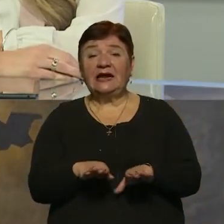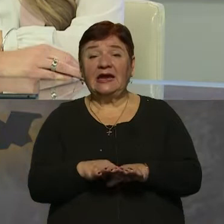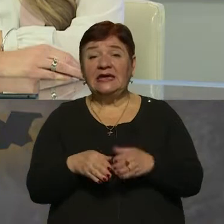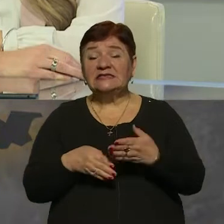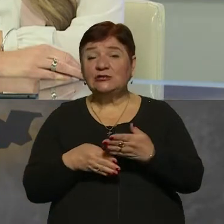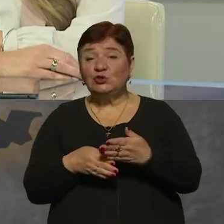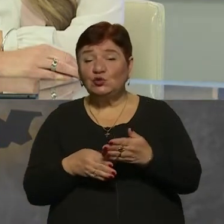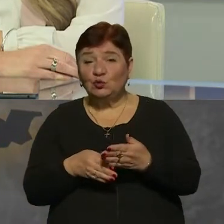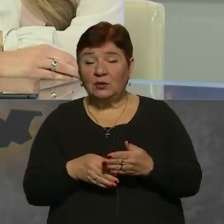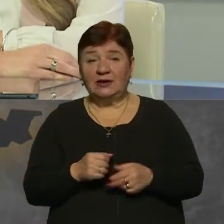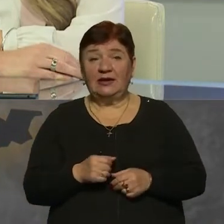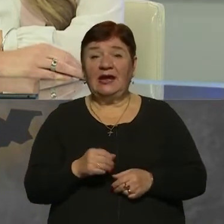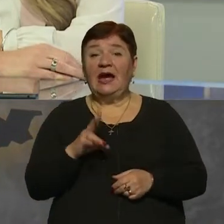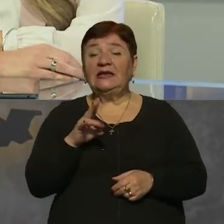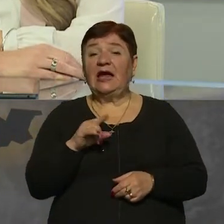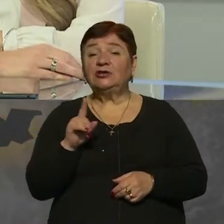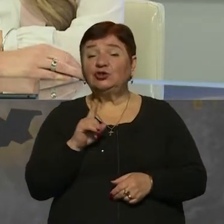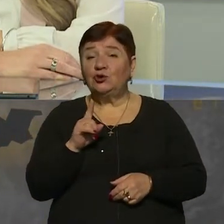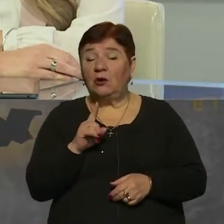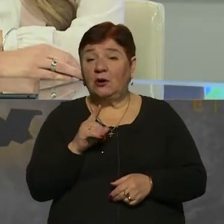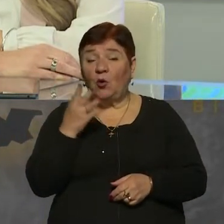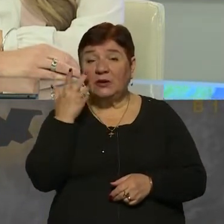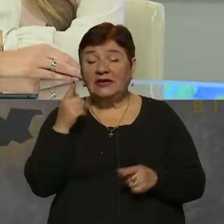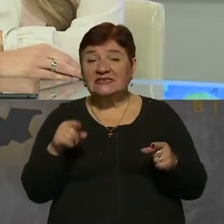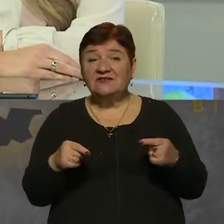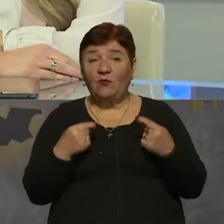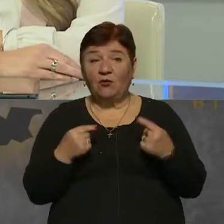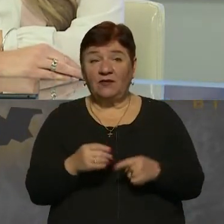застосунок. На що орієнтувалися, коли створювали?